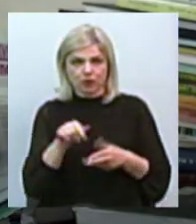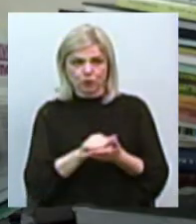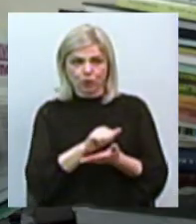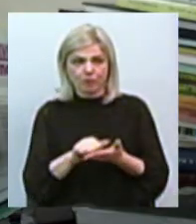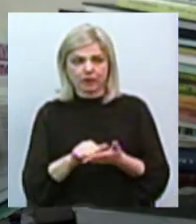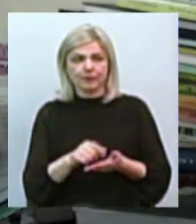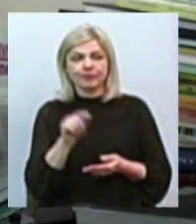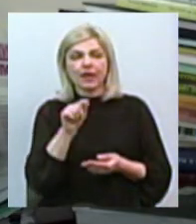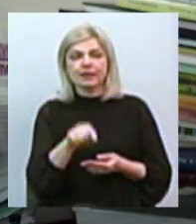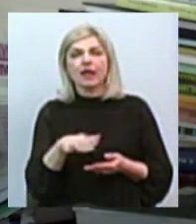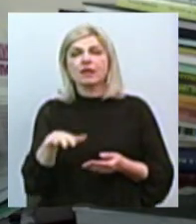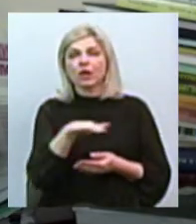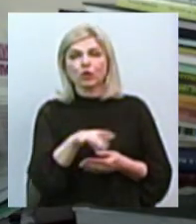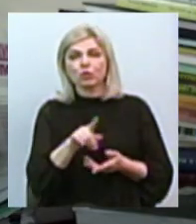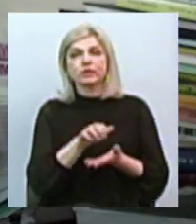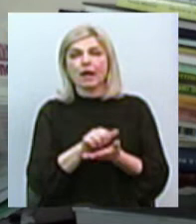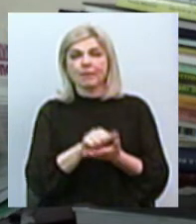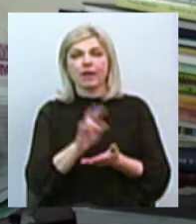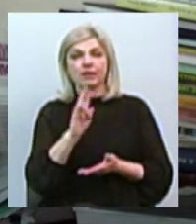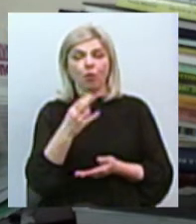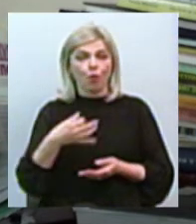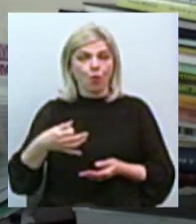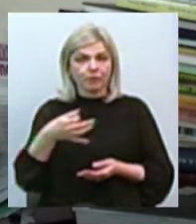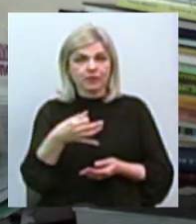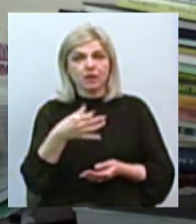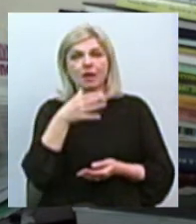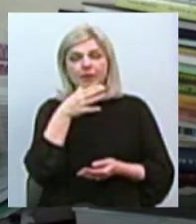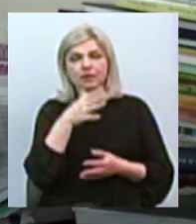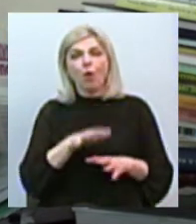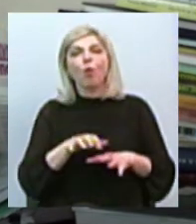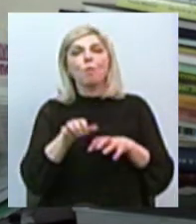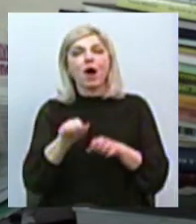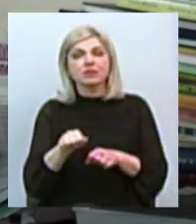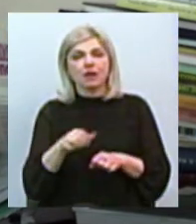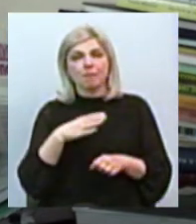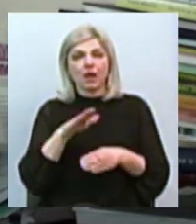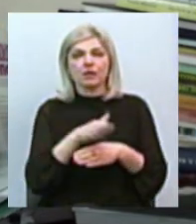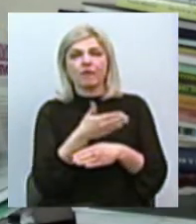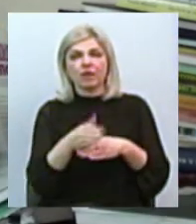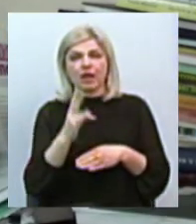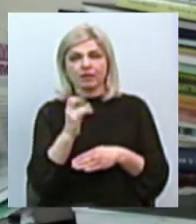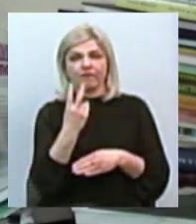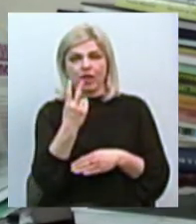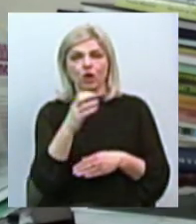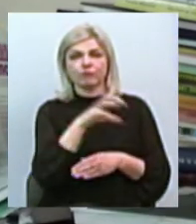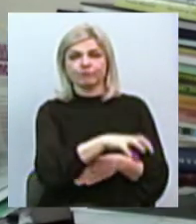займає Миколаївська область, під час окупації була поділена на дві окупаційних зони.